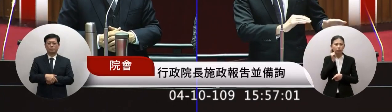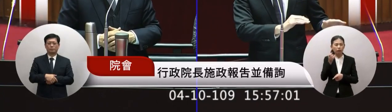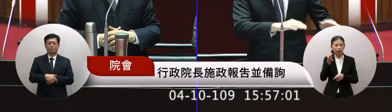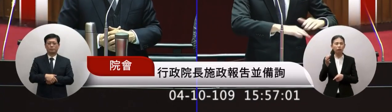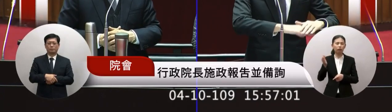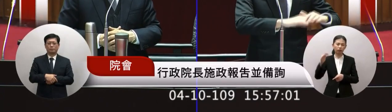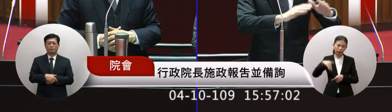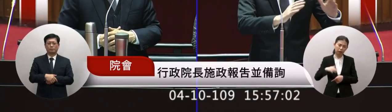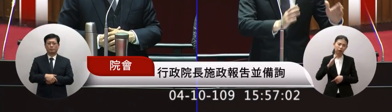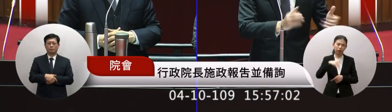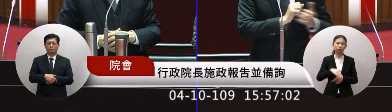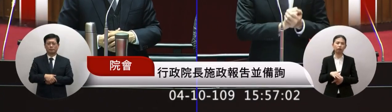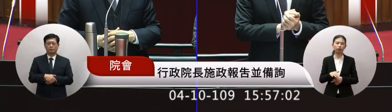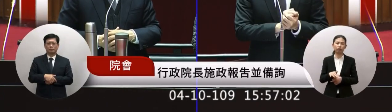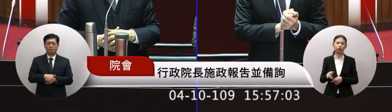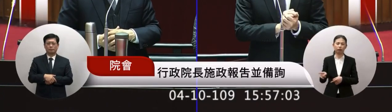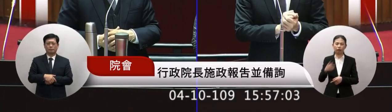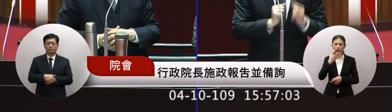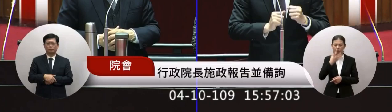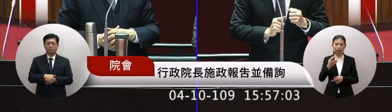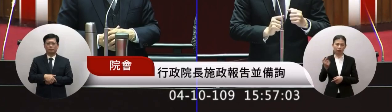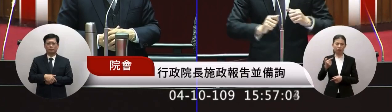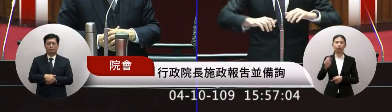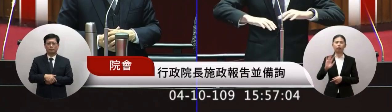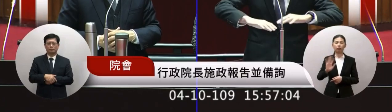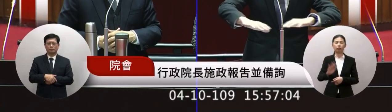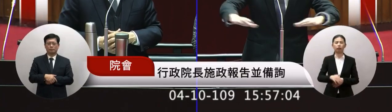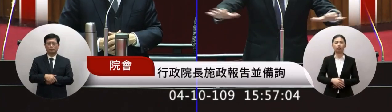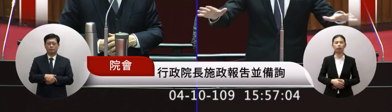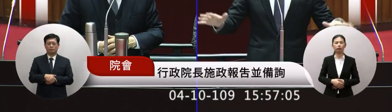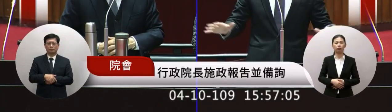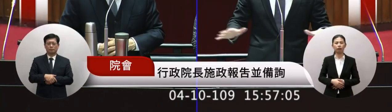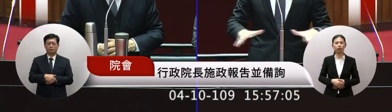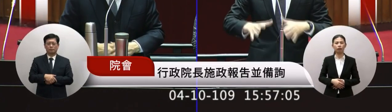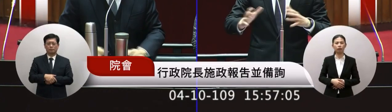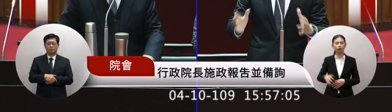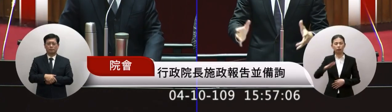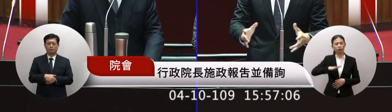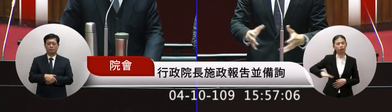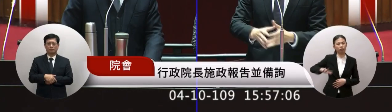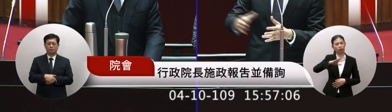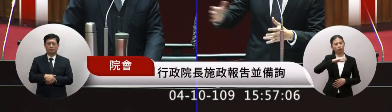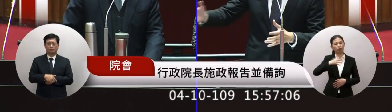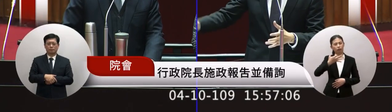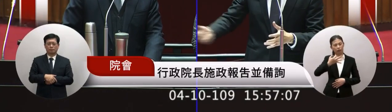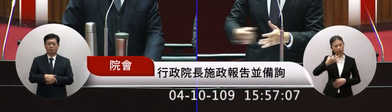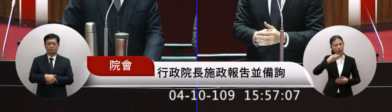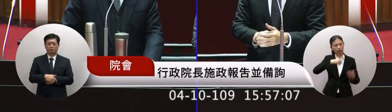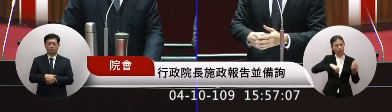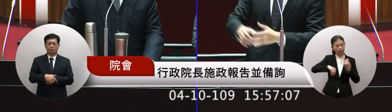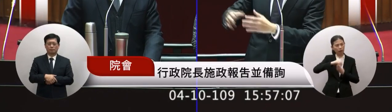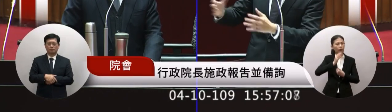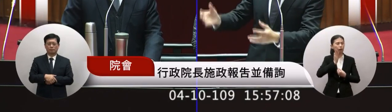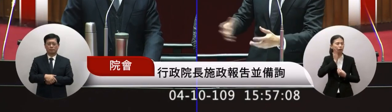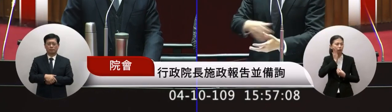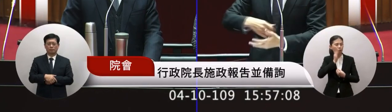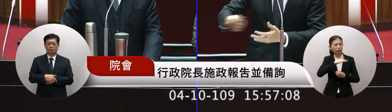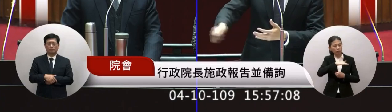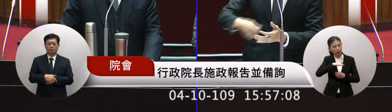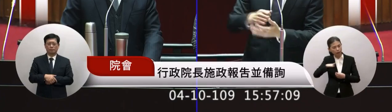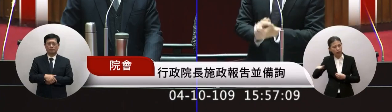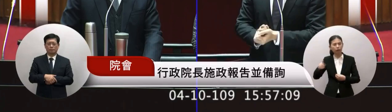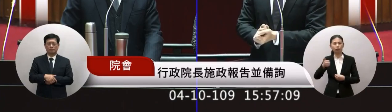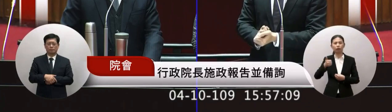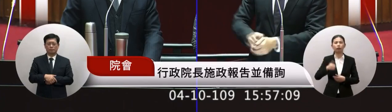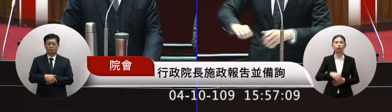比較不穩定他不要說是他受到最大的影響這樣就好整個財務的穩定不要說一時好像說大家都